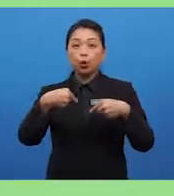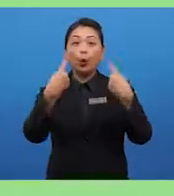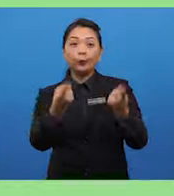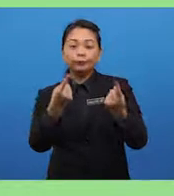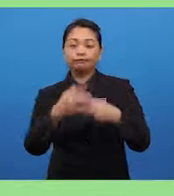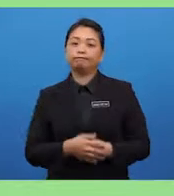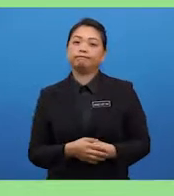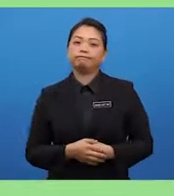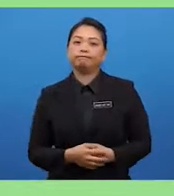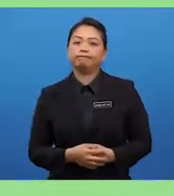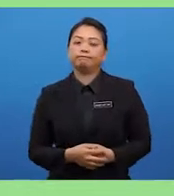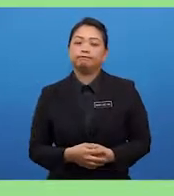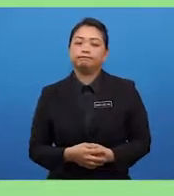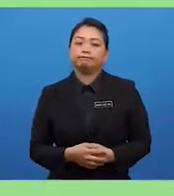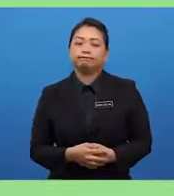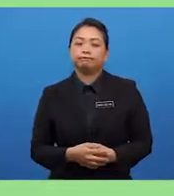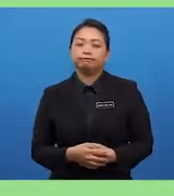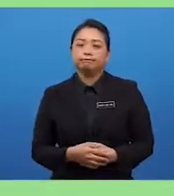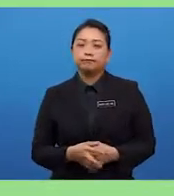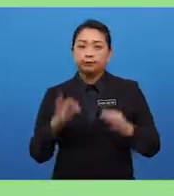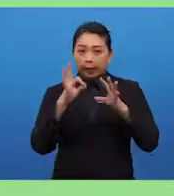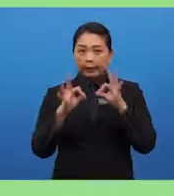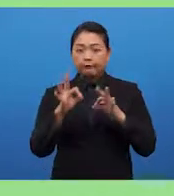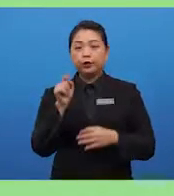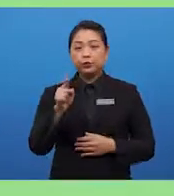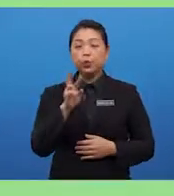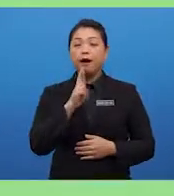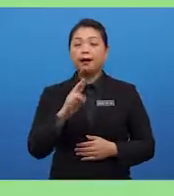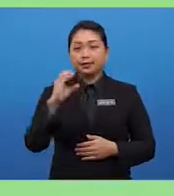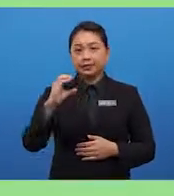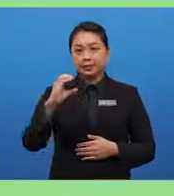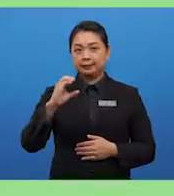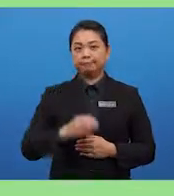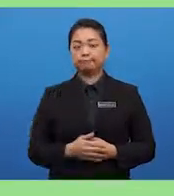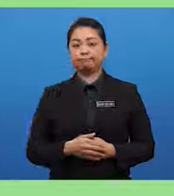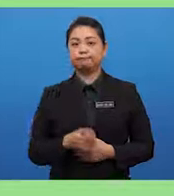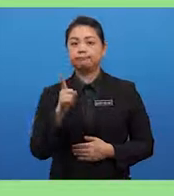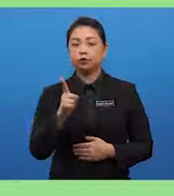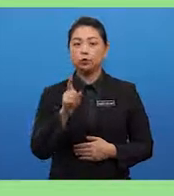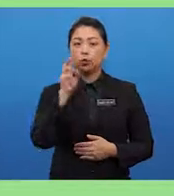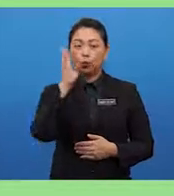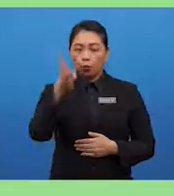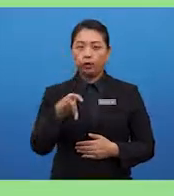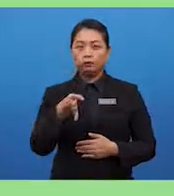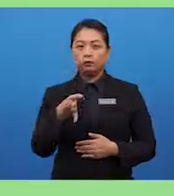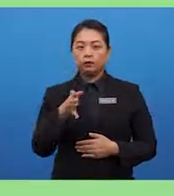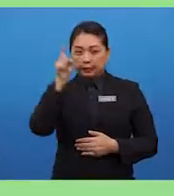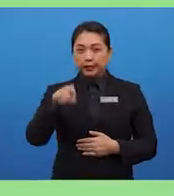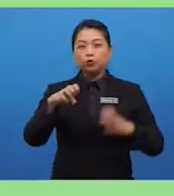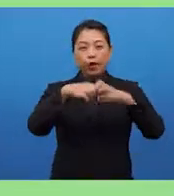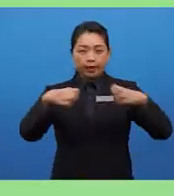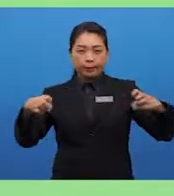On the other hand, if you are candidate C, you will need to elaborate